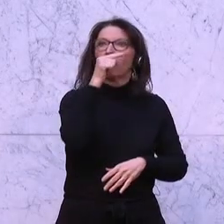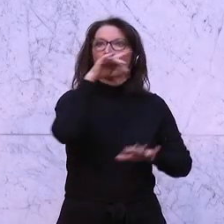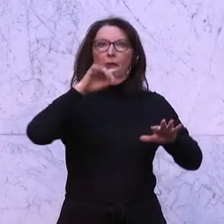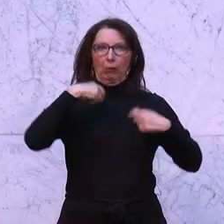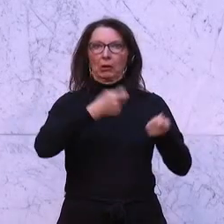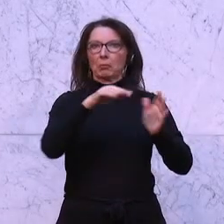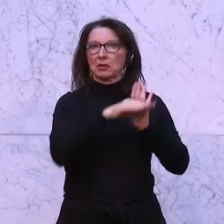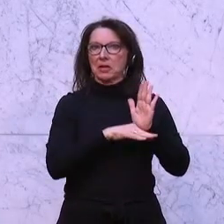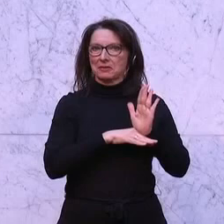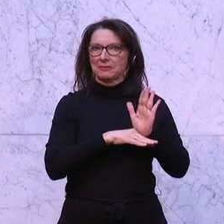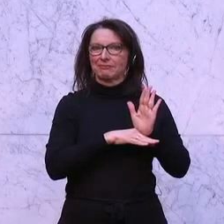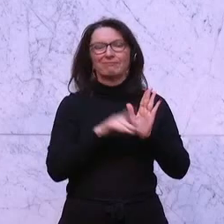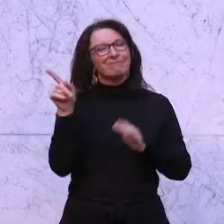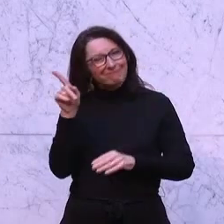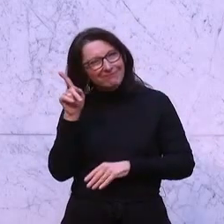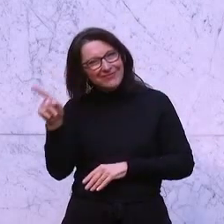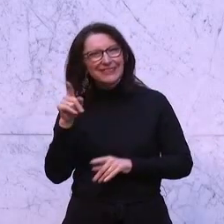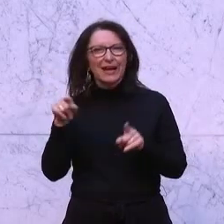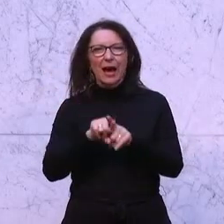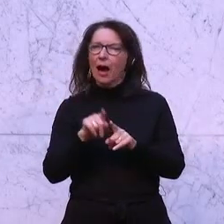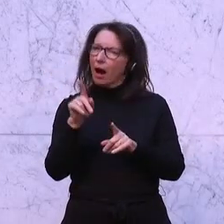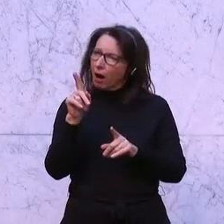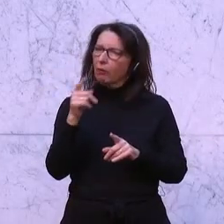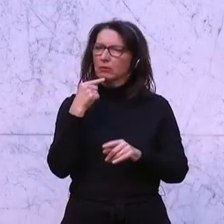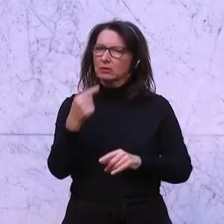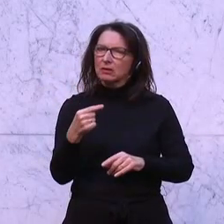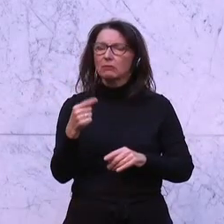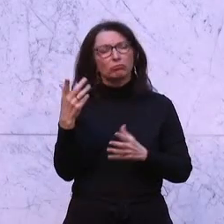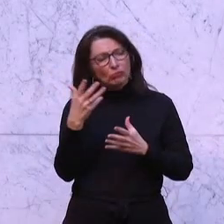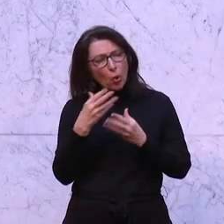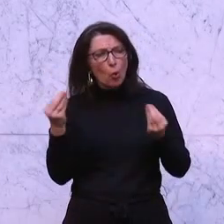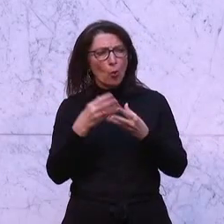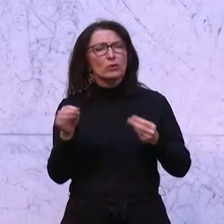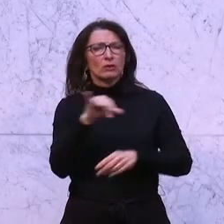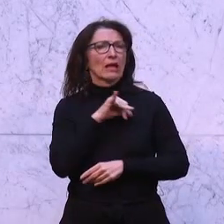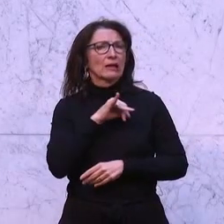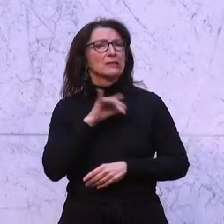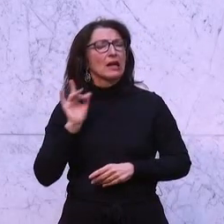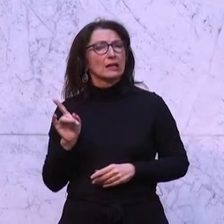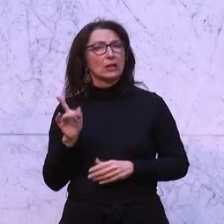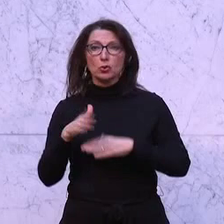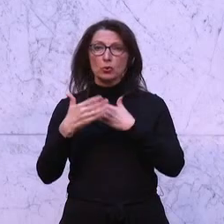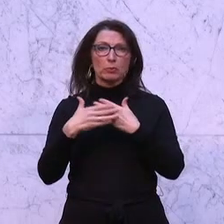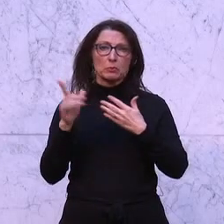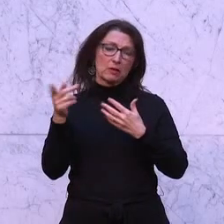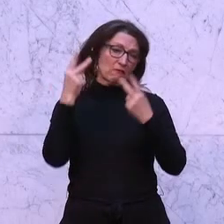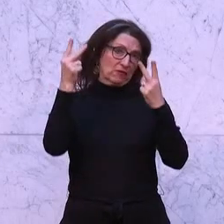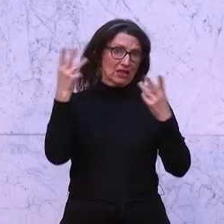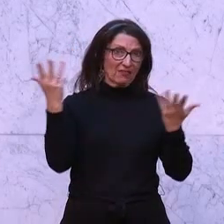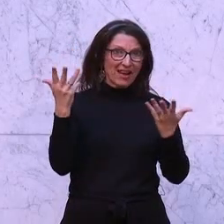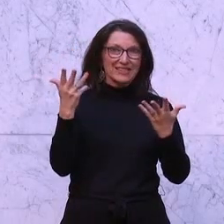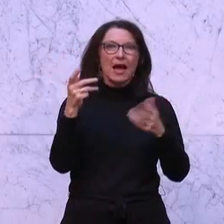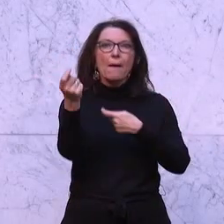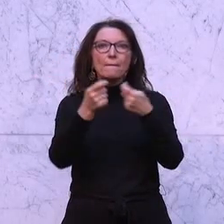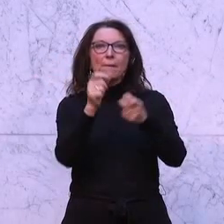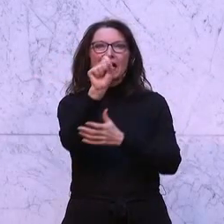ist. Die Frau Dr. Obersteiner hat aber auch ganz interessante Lösungsansätze gebracht. Zum Beispiel wichtig wäre, die Sommermärkte